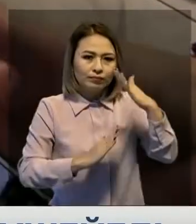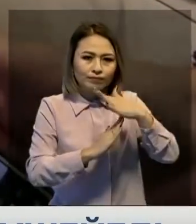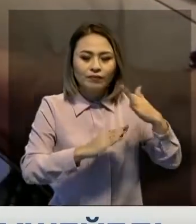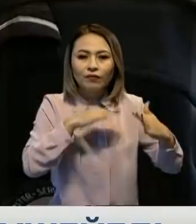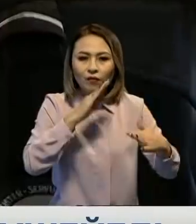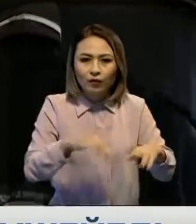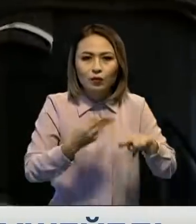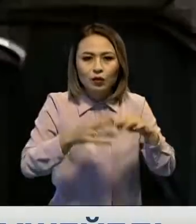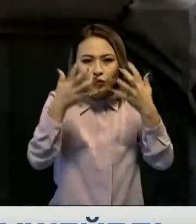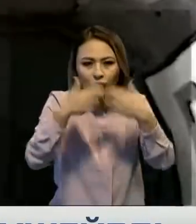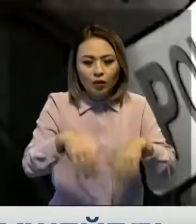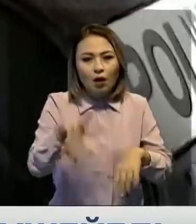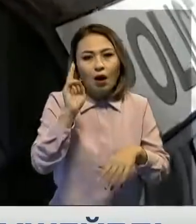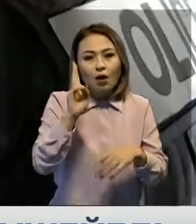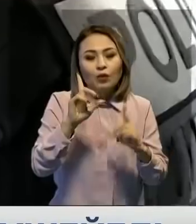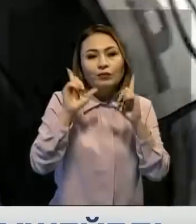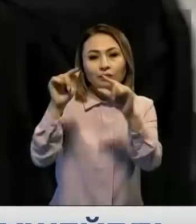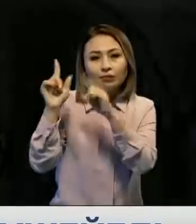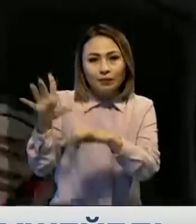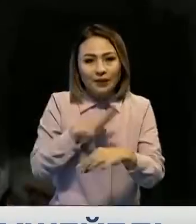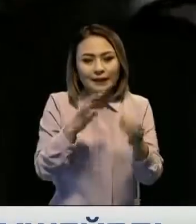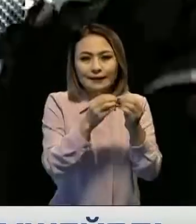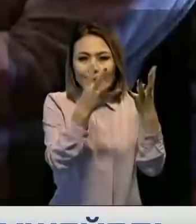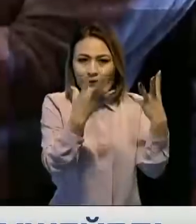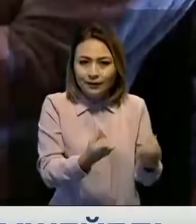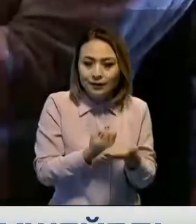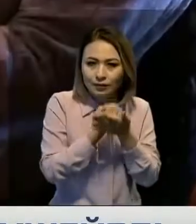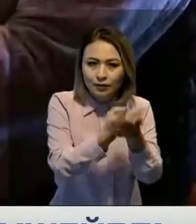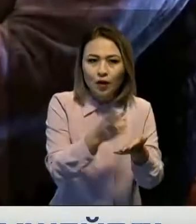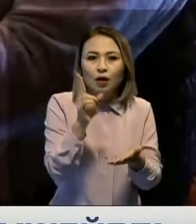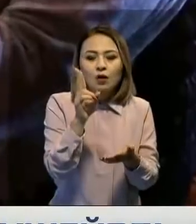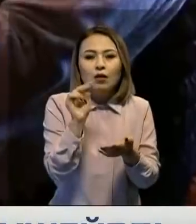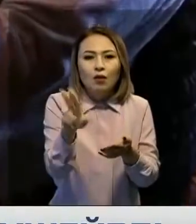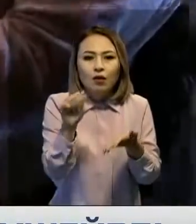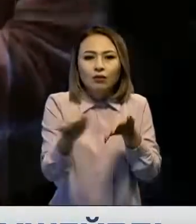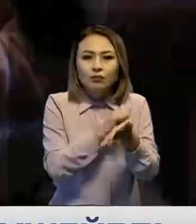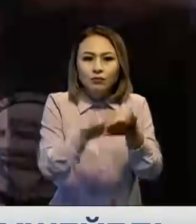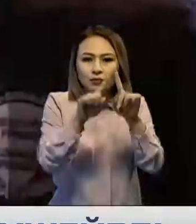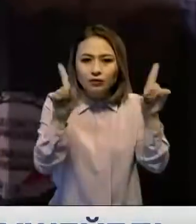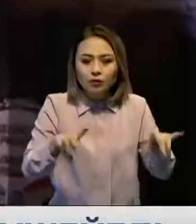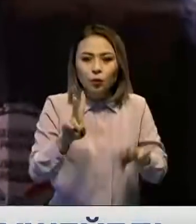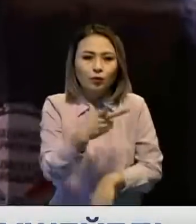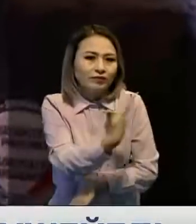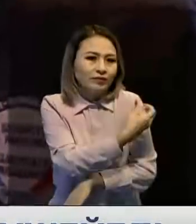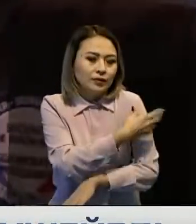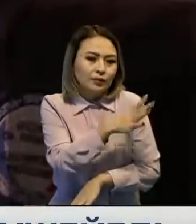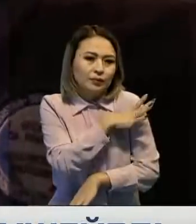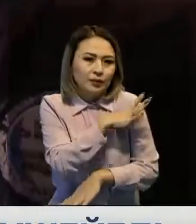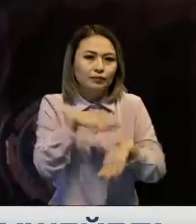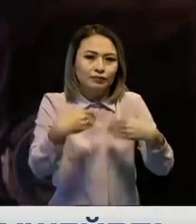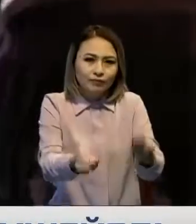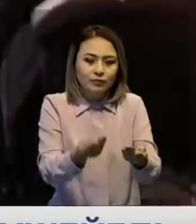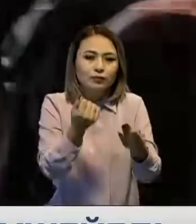азаматтар 10 күн оқшауланады. Сонымен қатар бейлік енді COVID-төліғы жатты тек екпе алған адамдарғана беруді қарастырып жатыр.